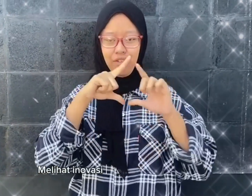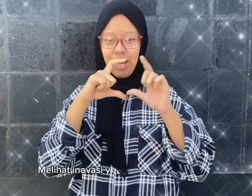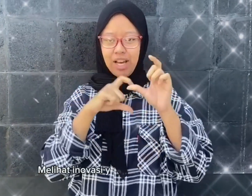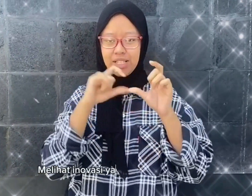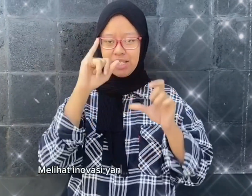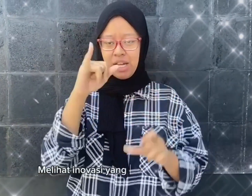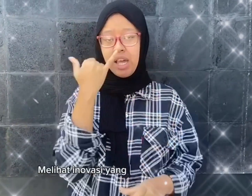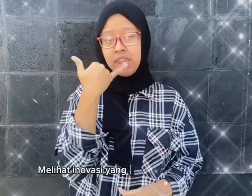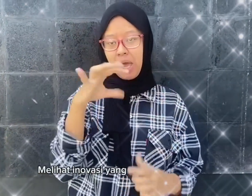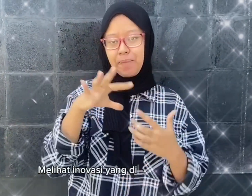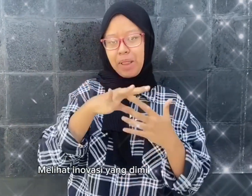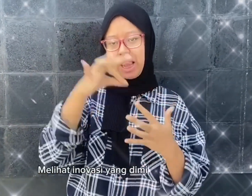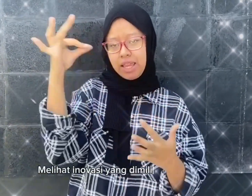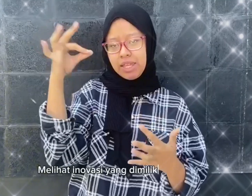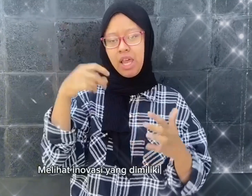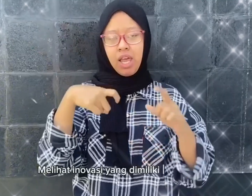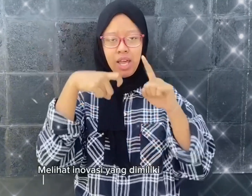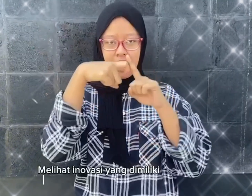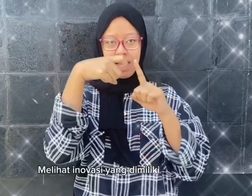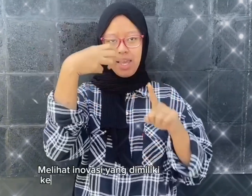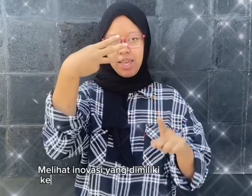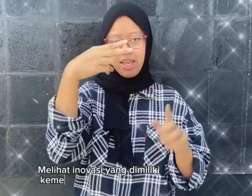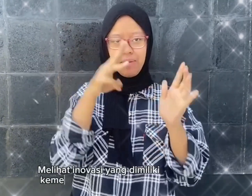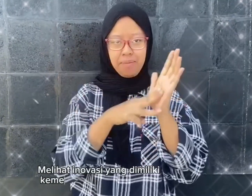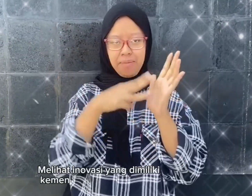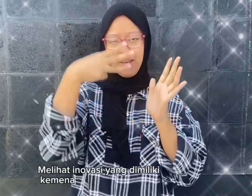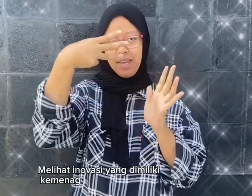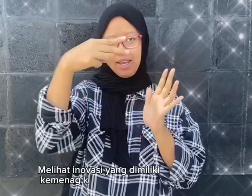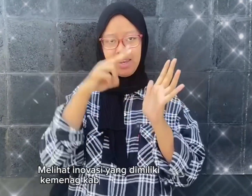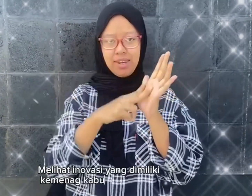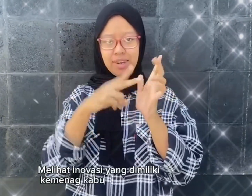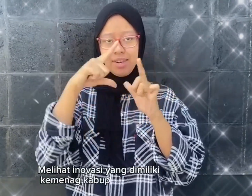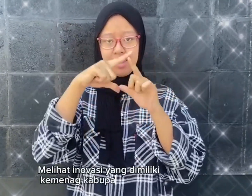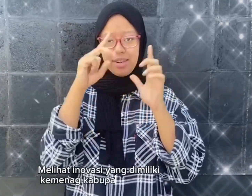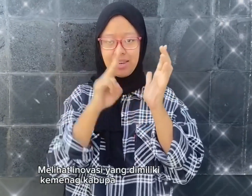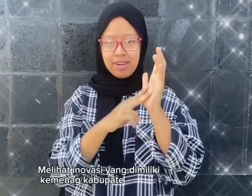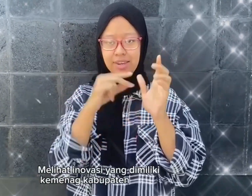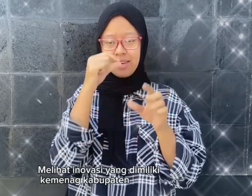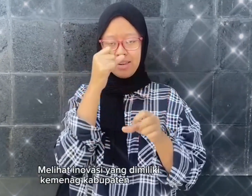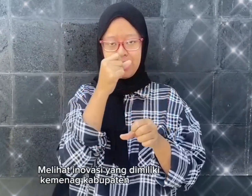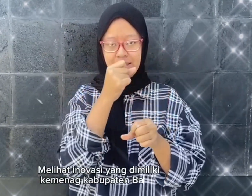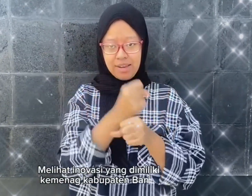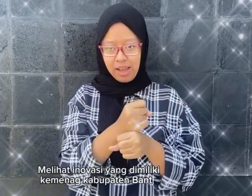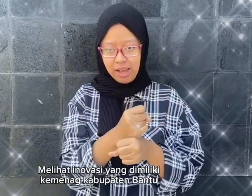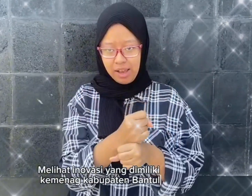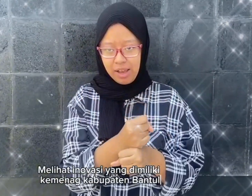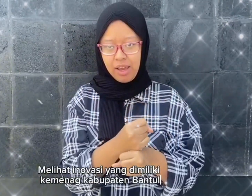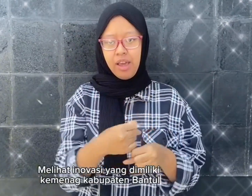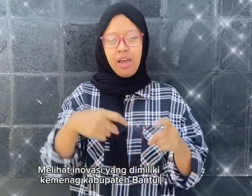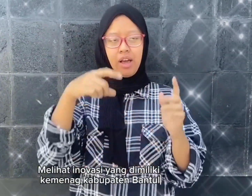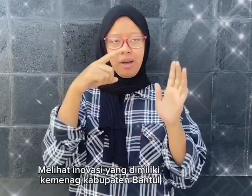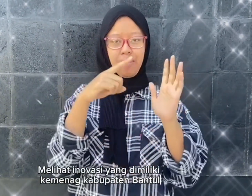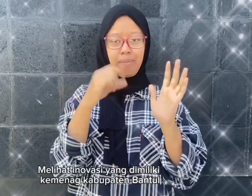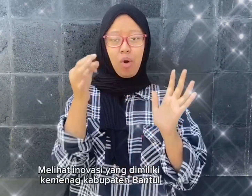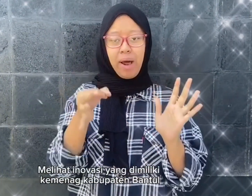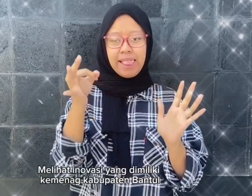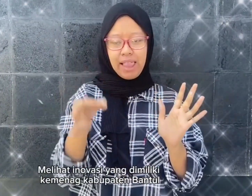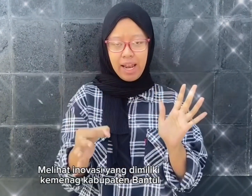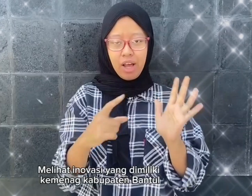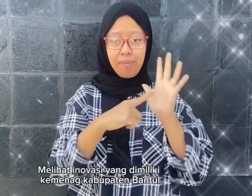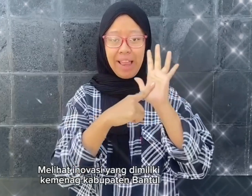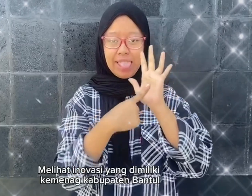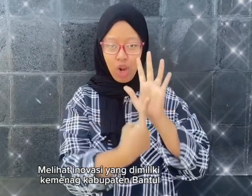Sidam Sehna menyampaikan bahwa dengan melihat inovasi yang dimiliki Kementerian Agama Kabupaten